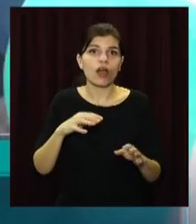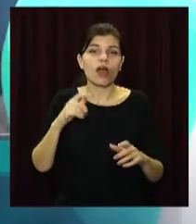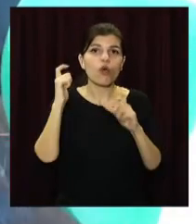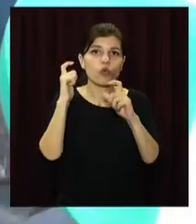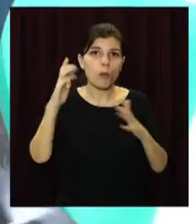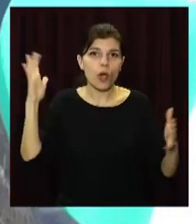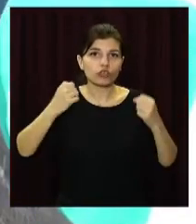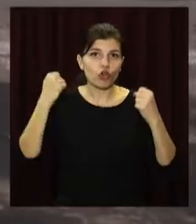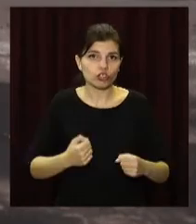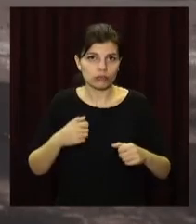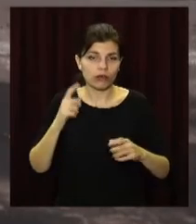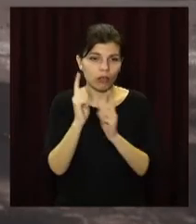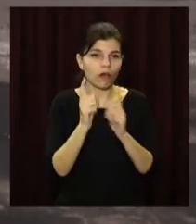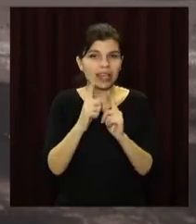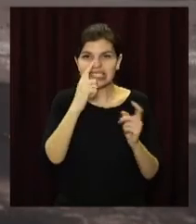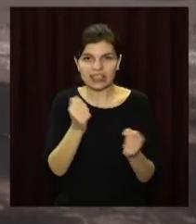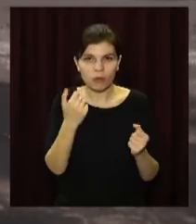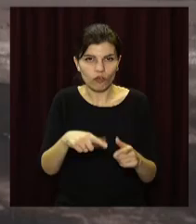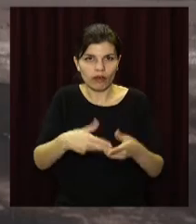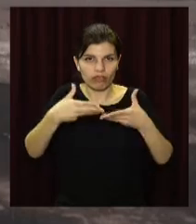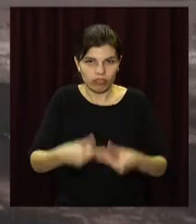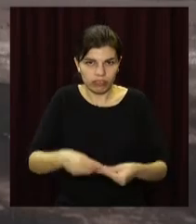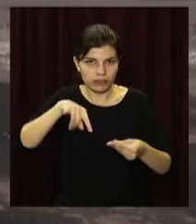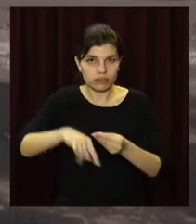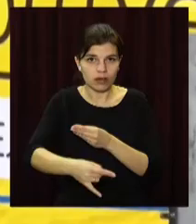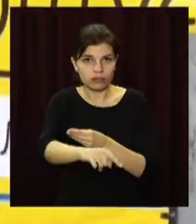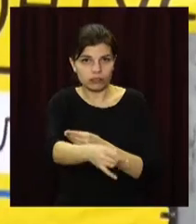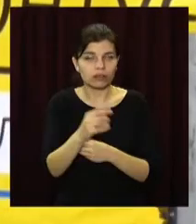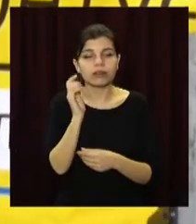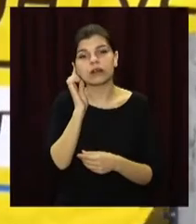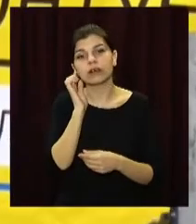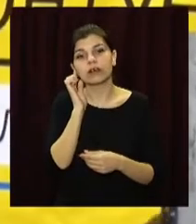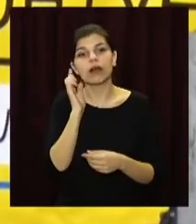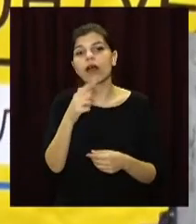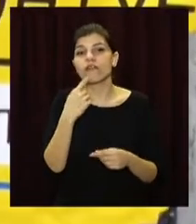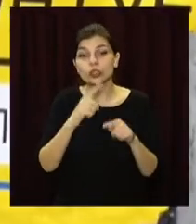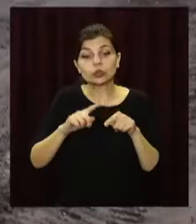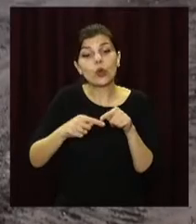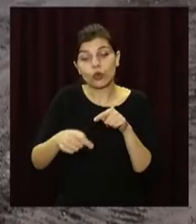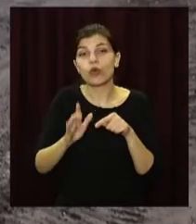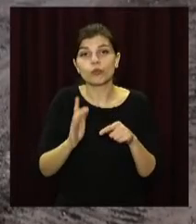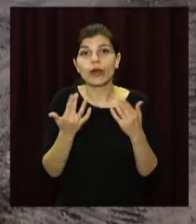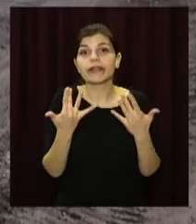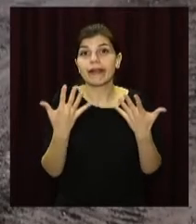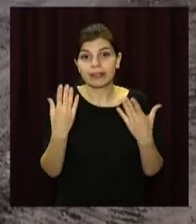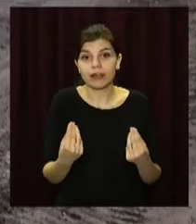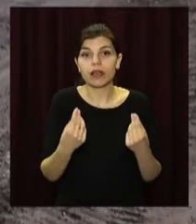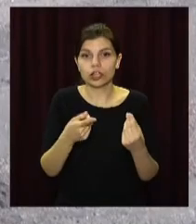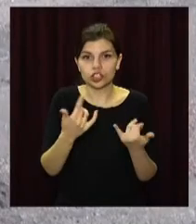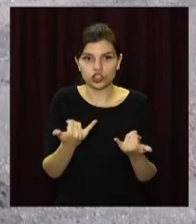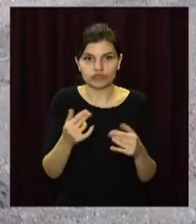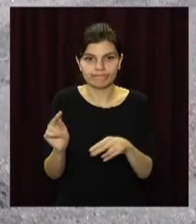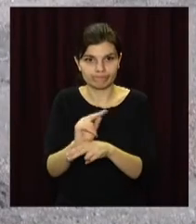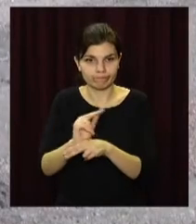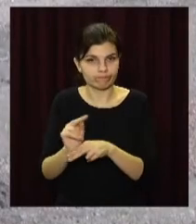асфальт насипається. Та незабаром, кажучи у Службі автомобільних доріг області, водіїв ями не турбуватимуть. Вже кілька днів, як на проблемній